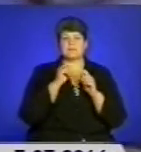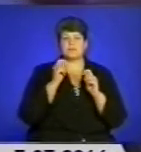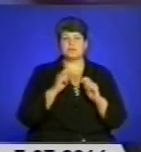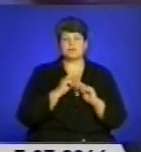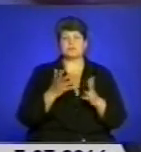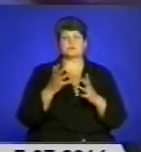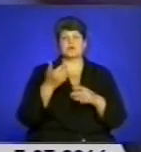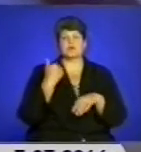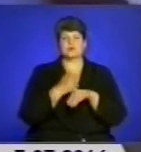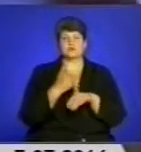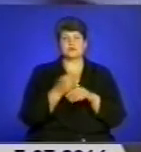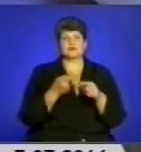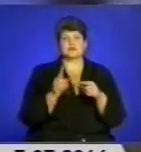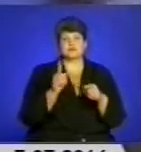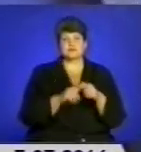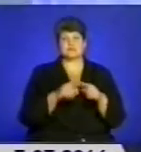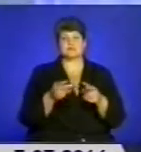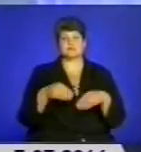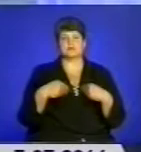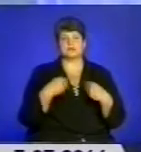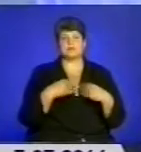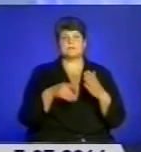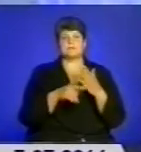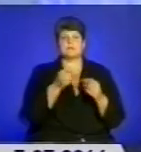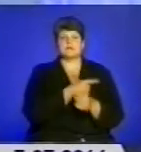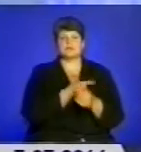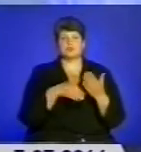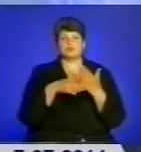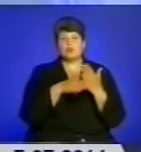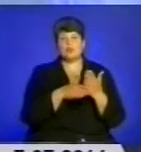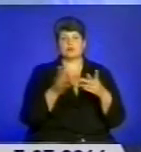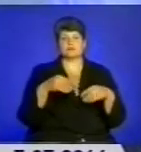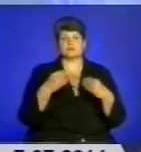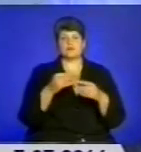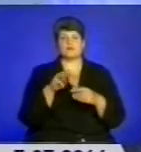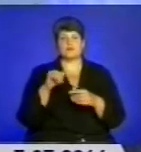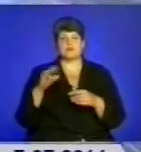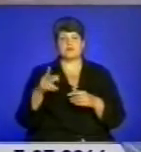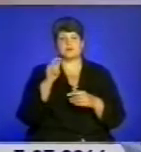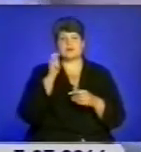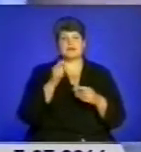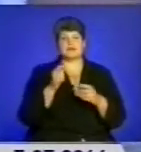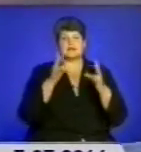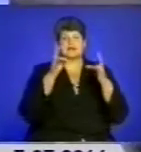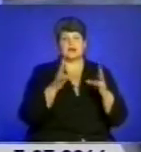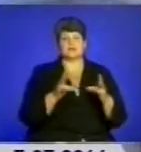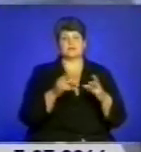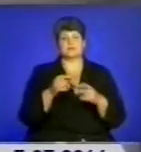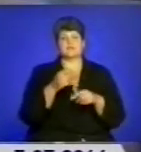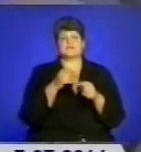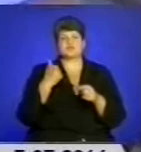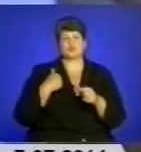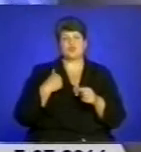необхідними засобами домедичної допомоги подбав сектор медично забезпечення управління МВС України та кафедра катастроф і військової медицини